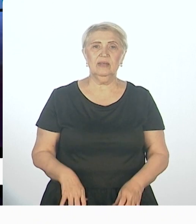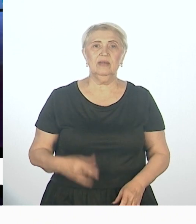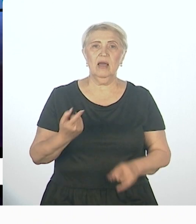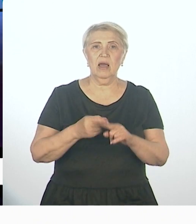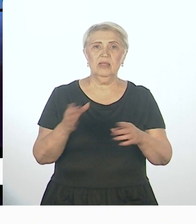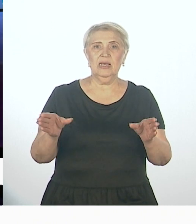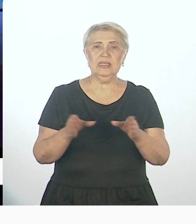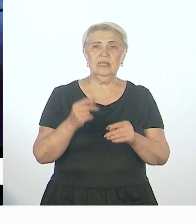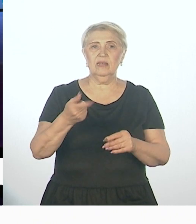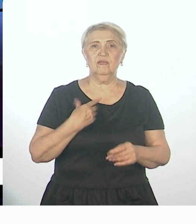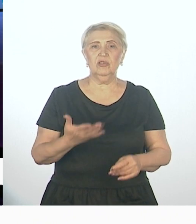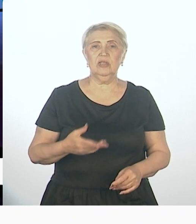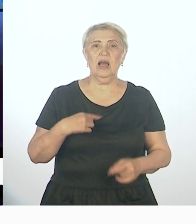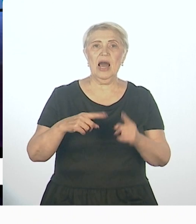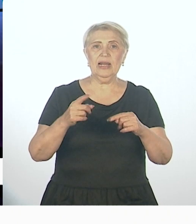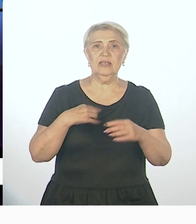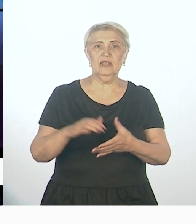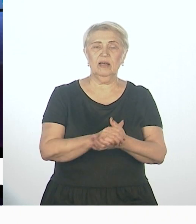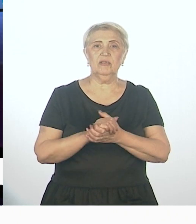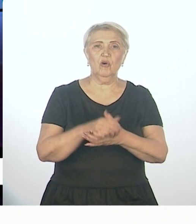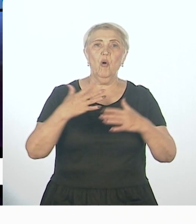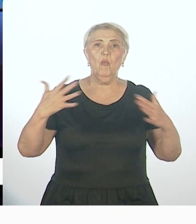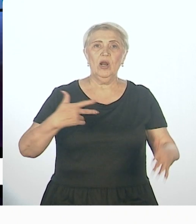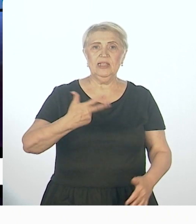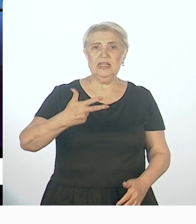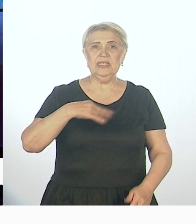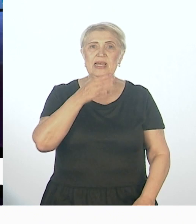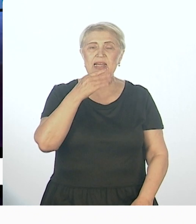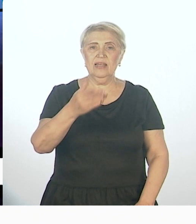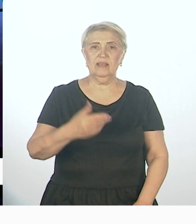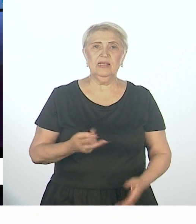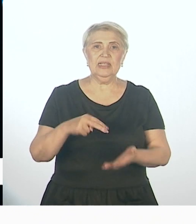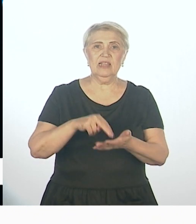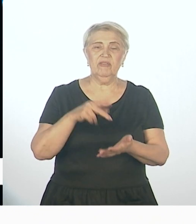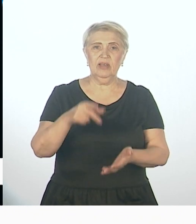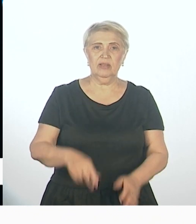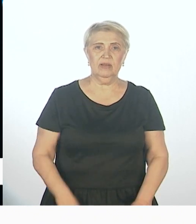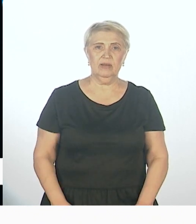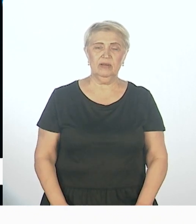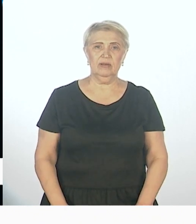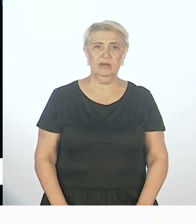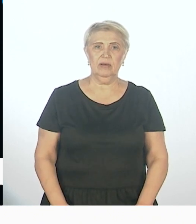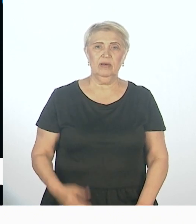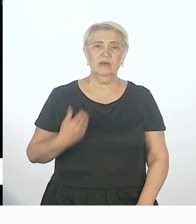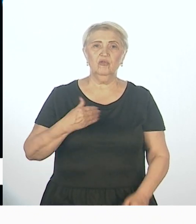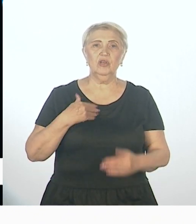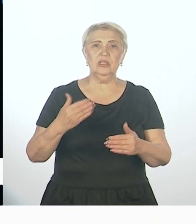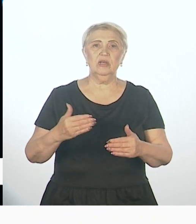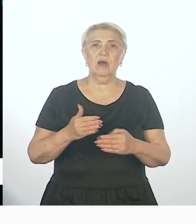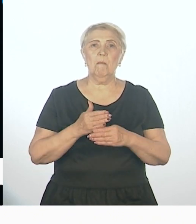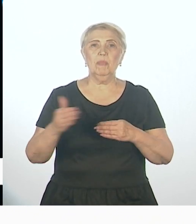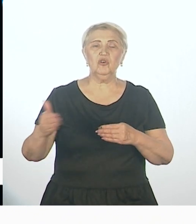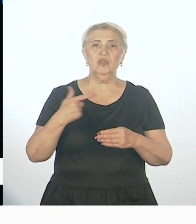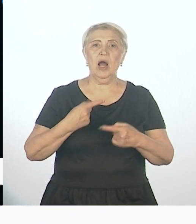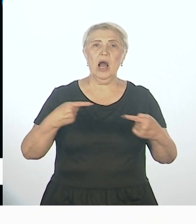с некоммерческим, родительским сообществом. Это история 30-летняя, понимаете, 30-летнее становление, которое прошло разные этапы. И сейчас она на